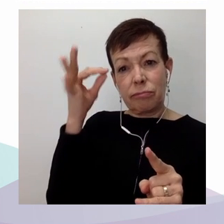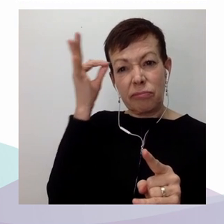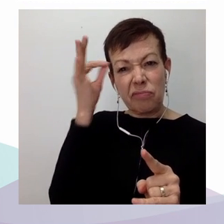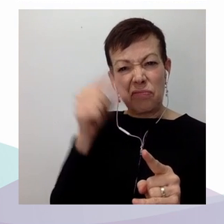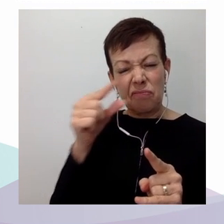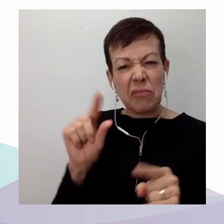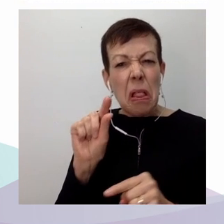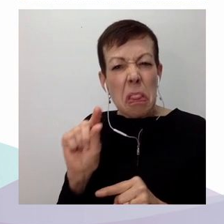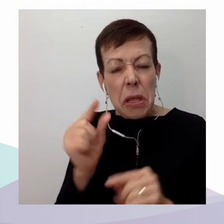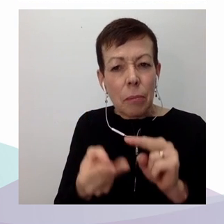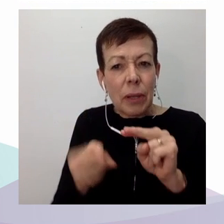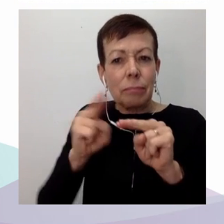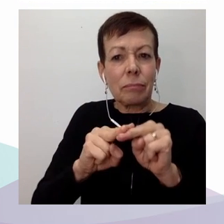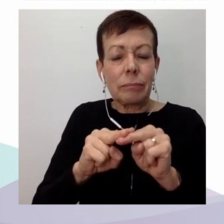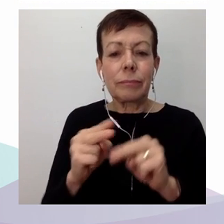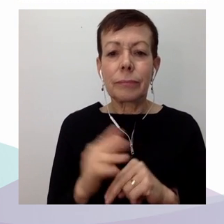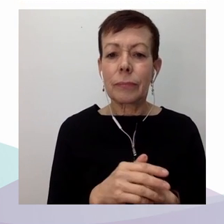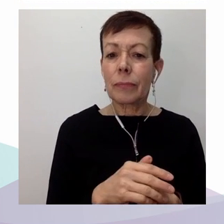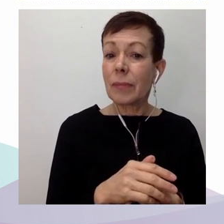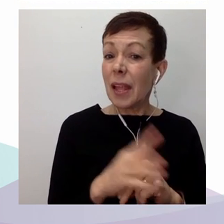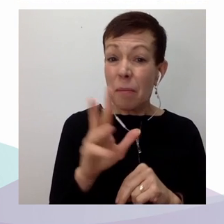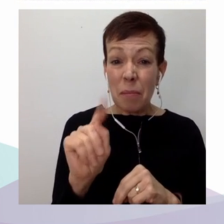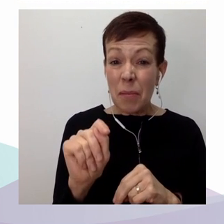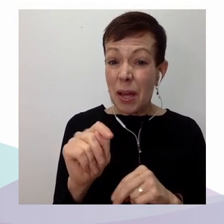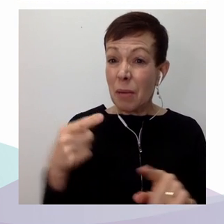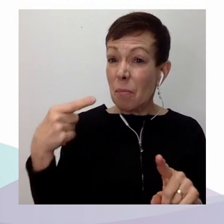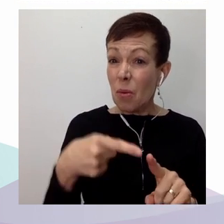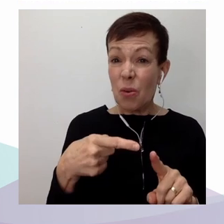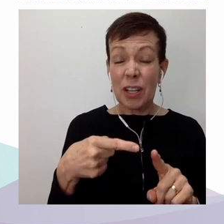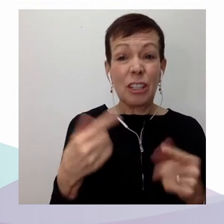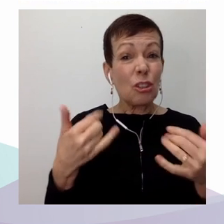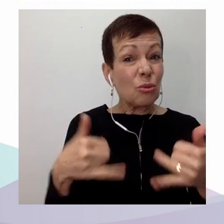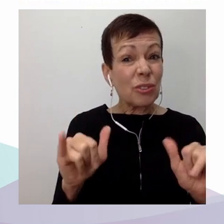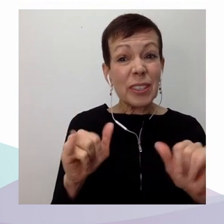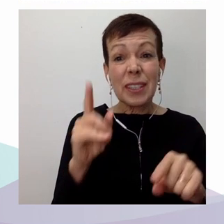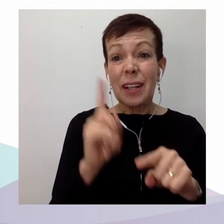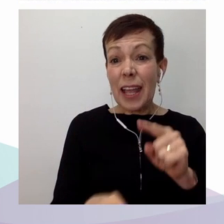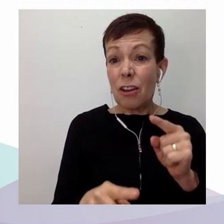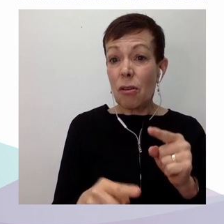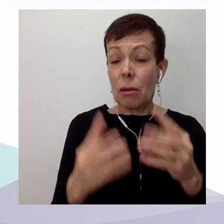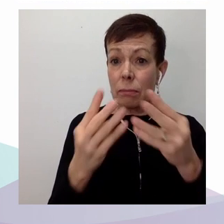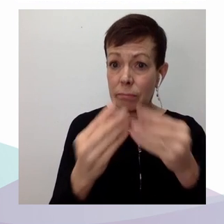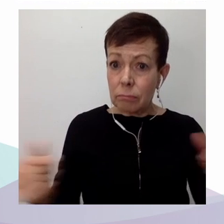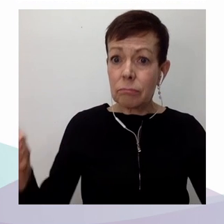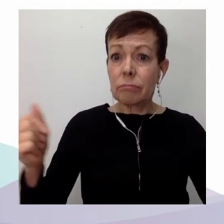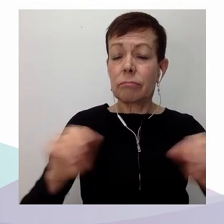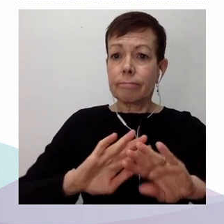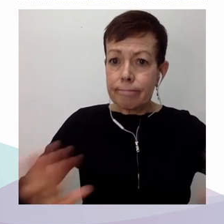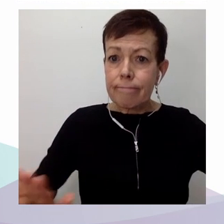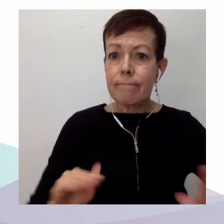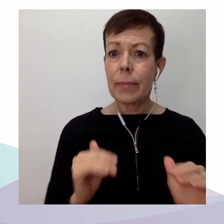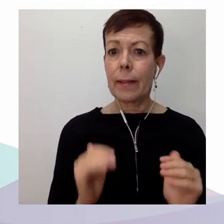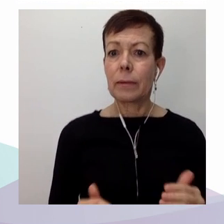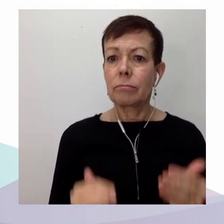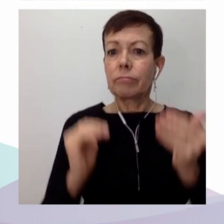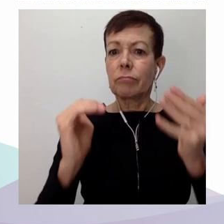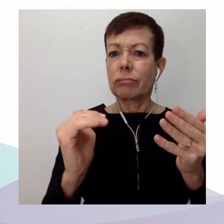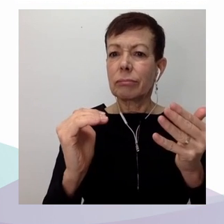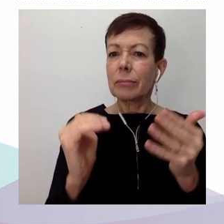pauvreté, qui est un indicateur qui a été développé par l'IRIS. Troisième élément sur lequel je souhaite attirer votre attention,